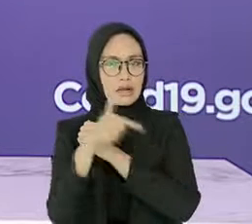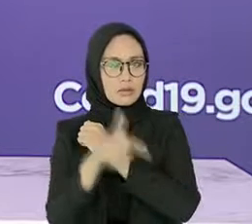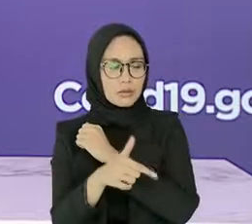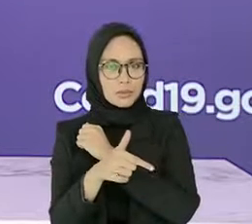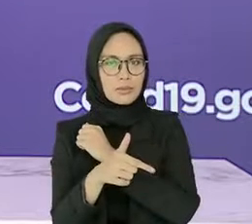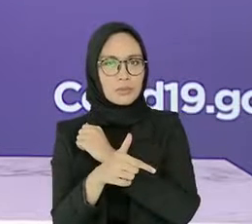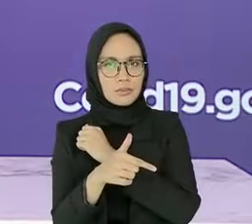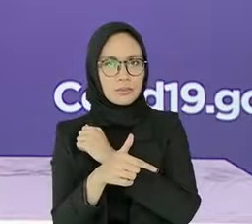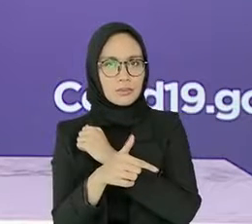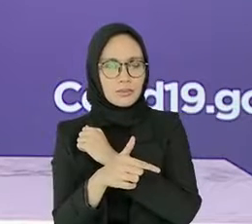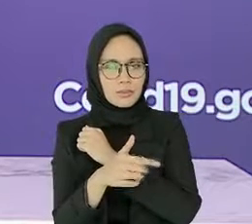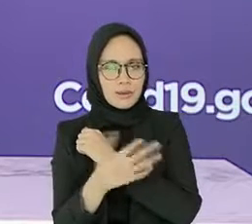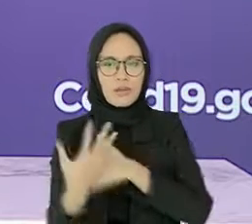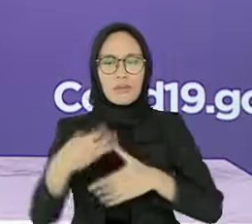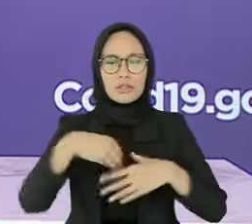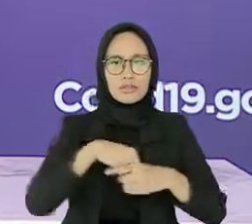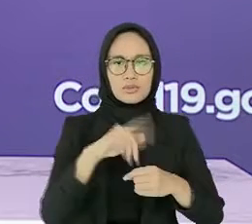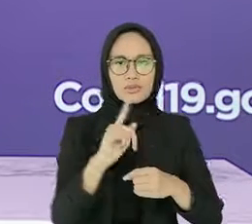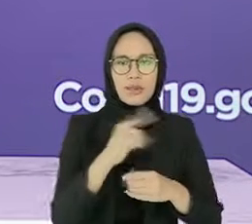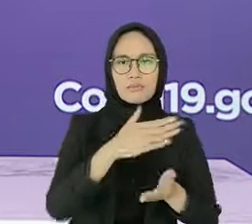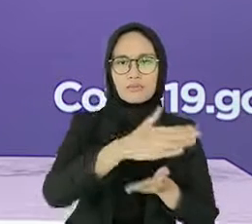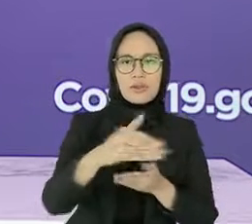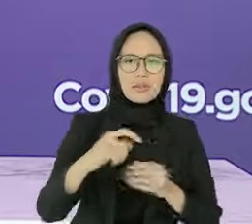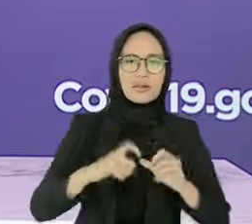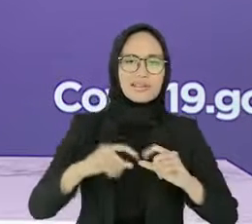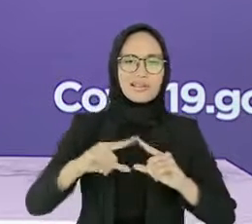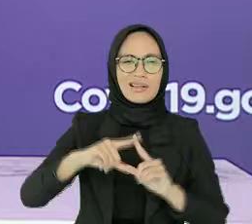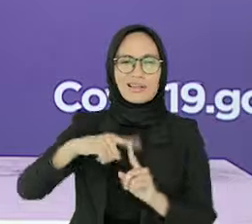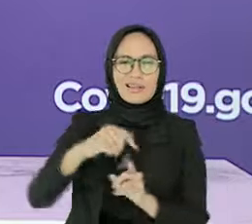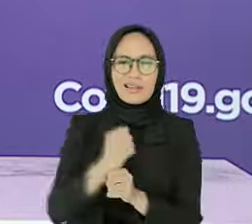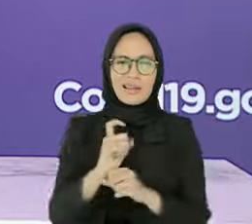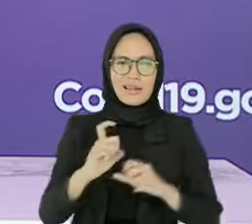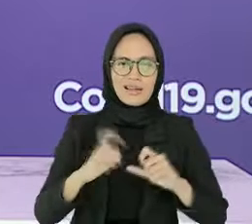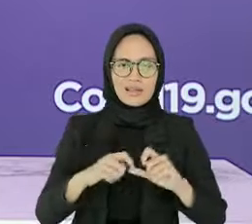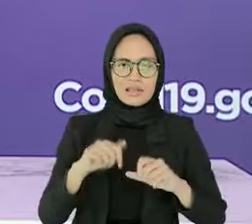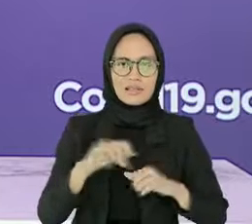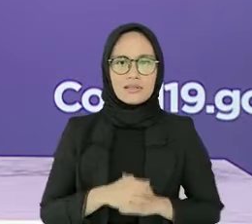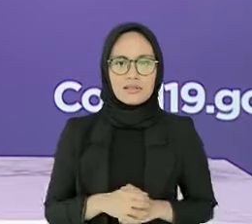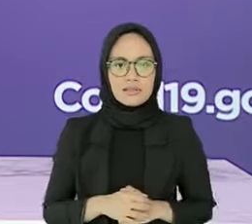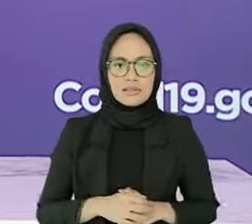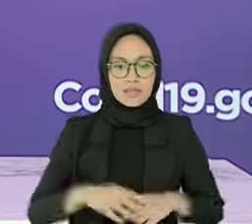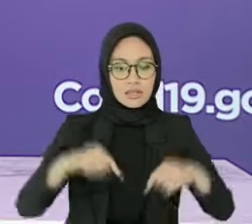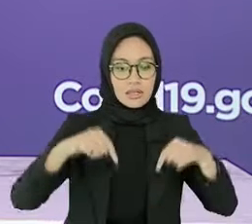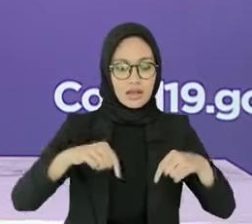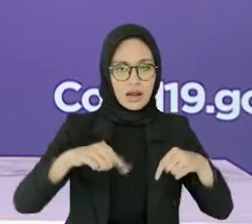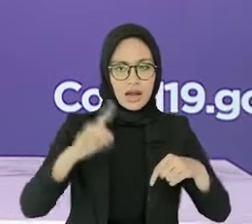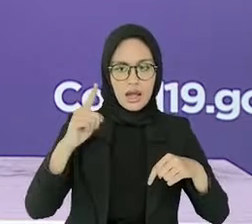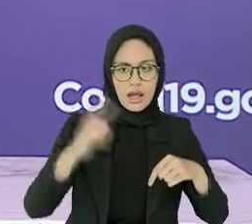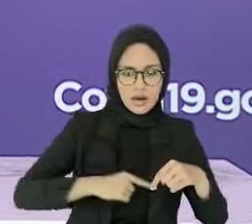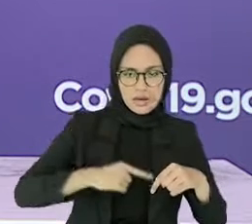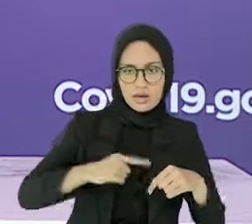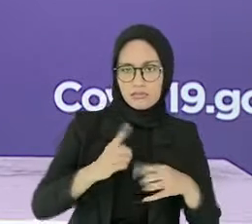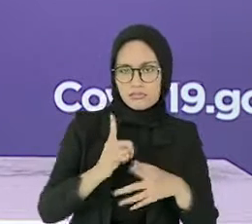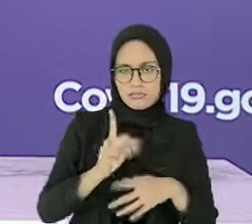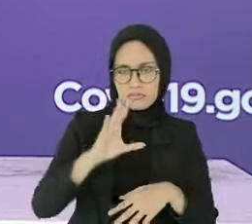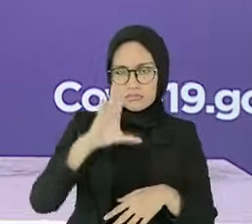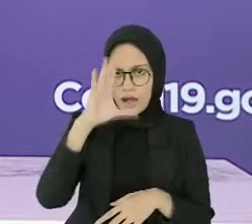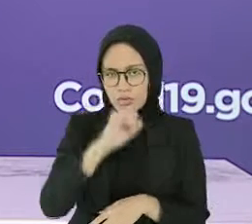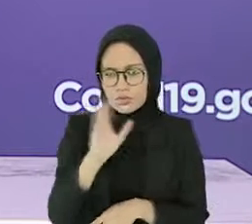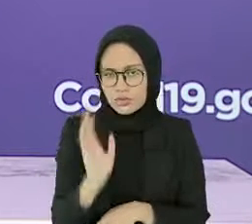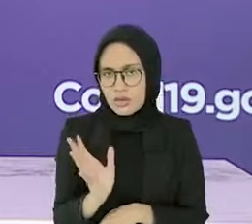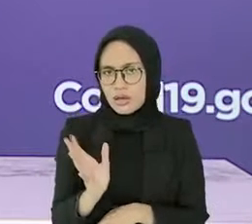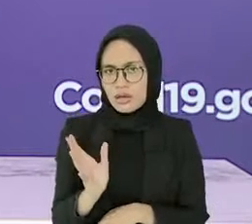dicantumkan ke dalam SSA Satgas. izin, apakah saat ini sudah ada SSA-nya Prof? Negara mana saja yang masuk ke dalam